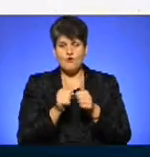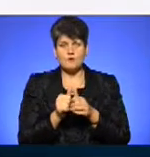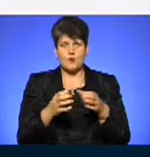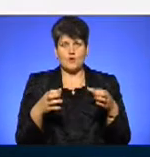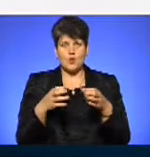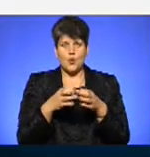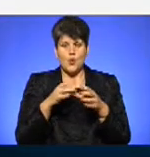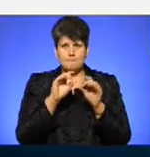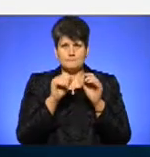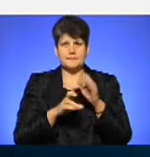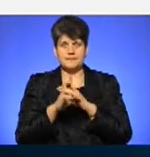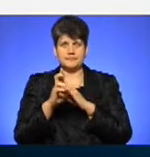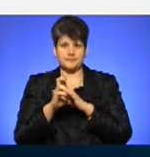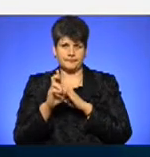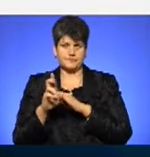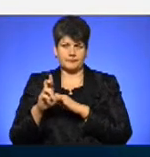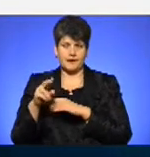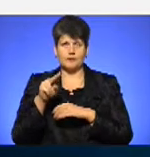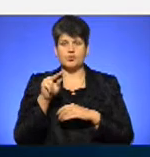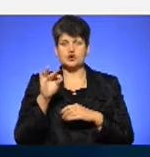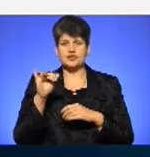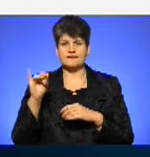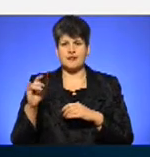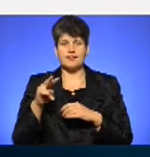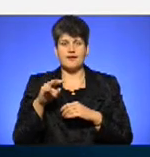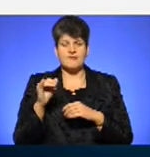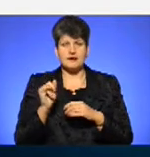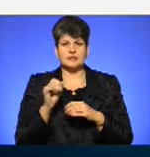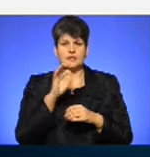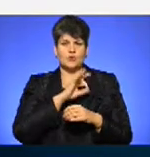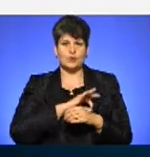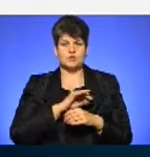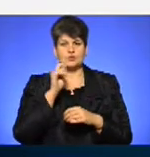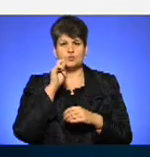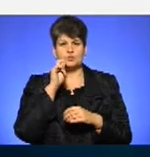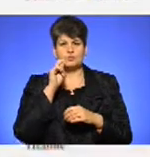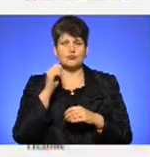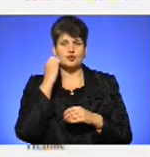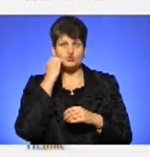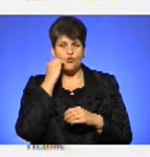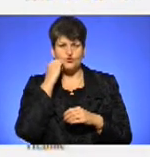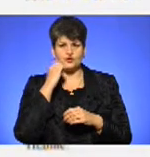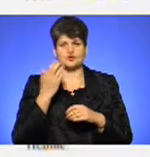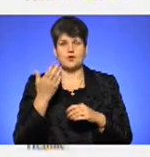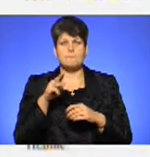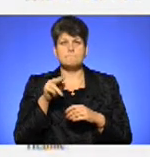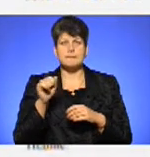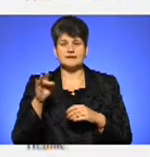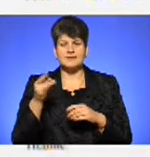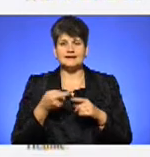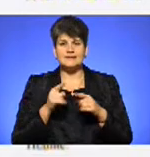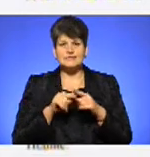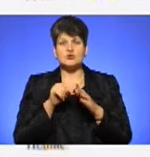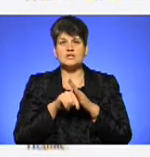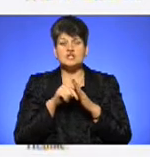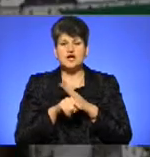-архітектурних споруд Свято-Успенської Печаєвської лаври на користь УПЦ МП. Це означає, що будівлі історичного значення більше